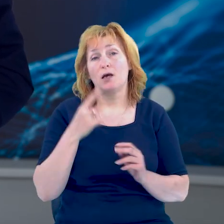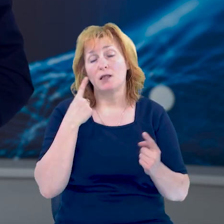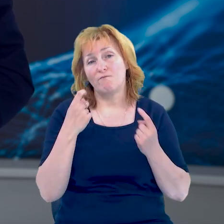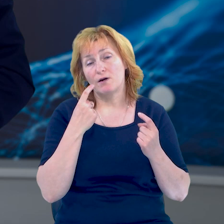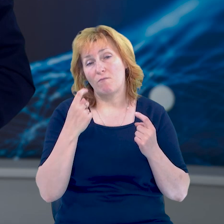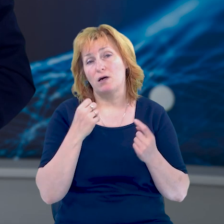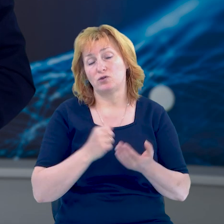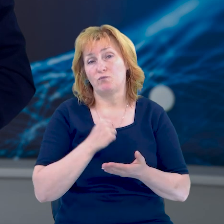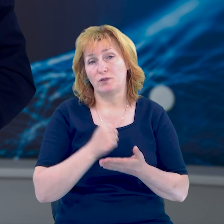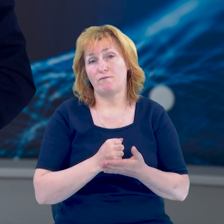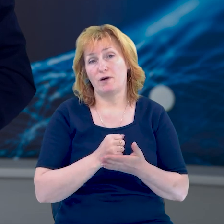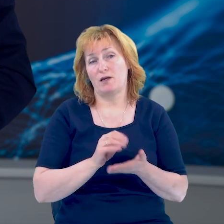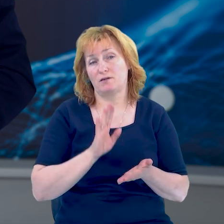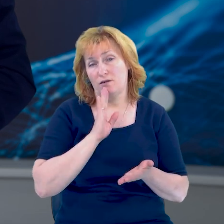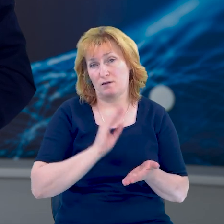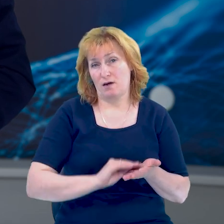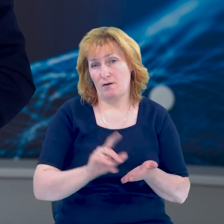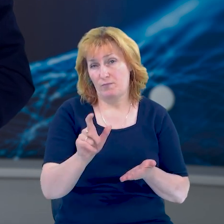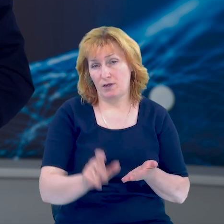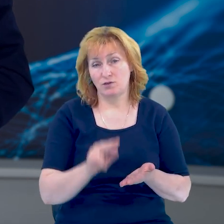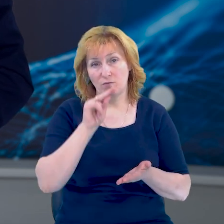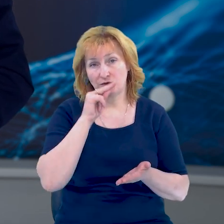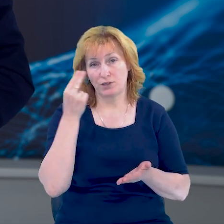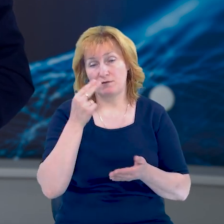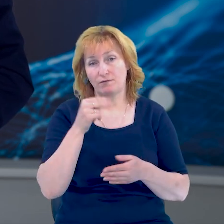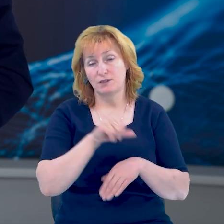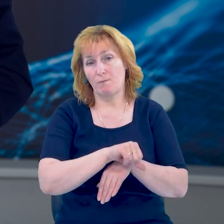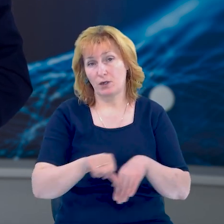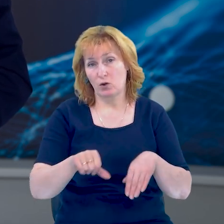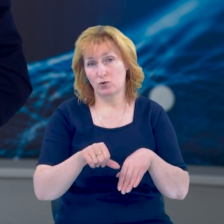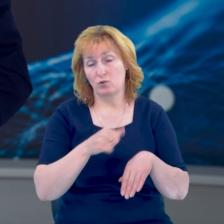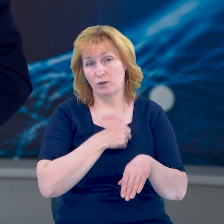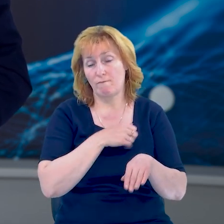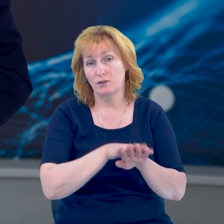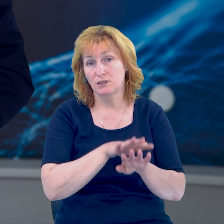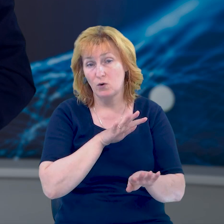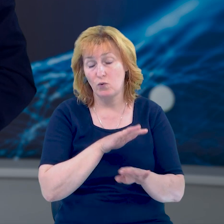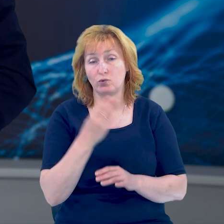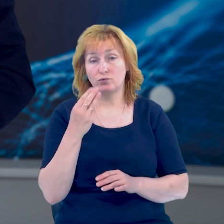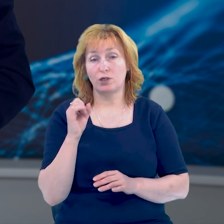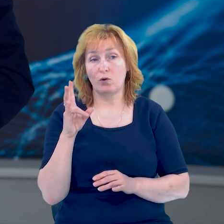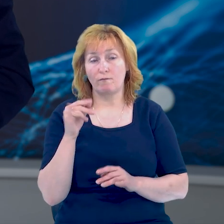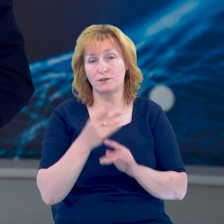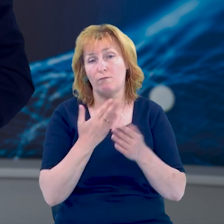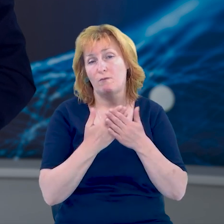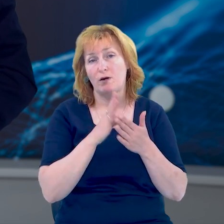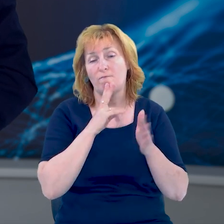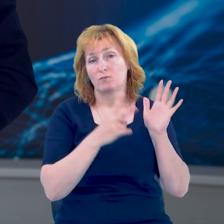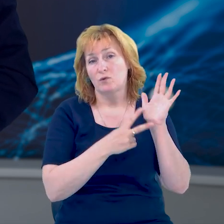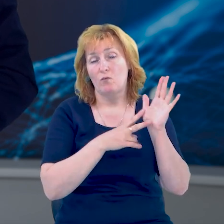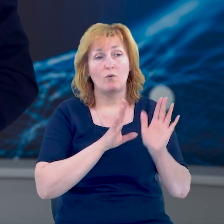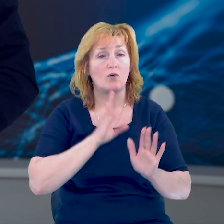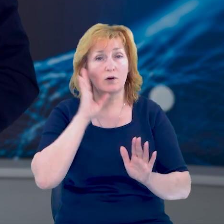інформацію Суспільному підтвердила речниця Чернігівського прикордонного загону Галина Шоховцова. З її слів, близько сьомої ранку